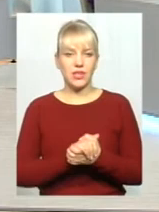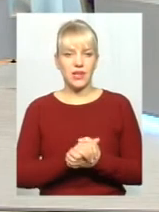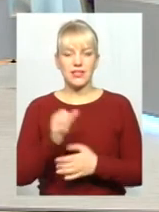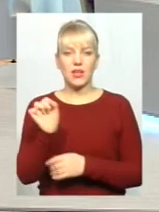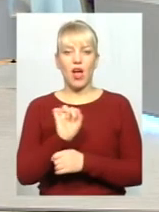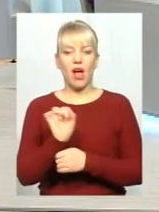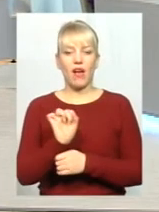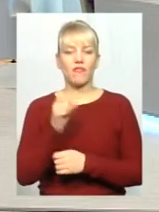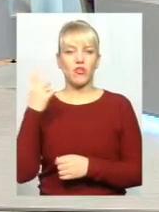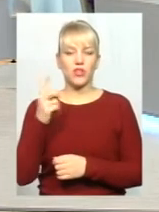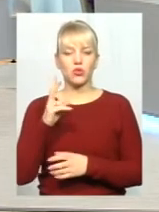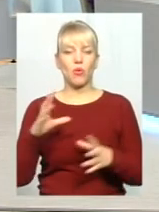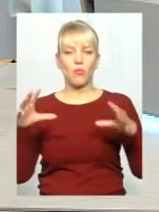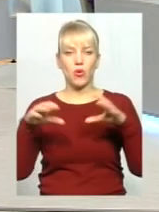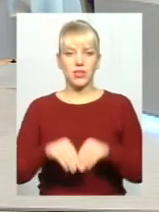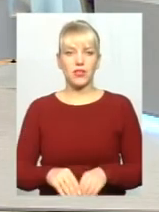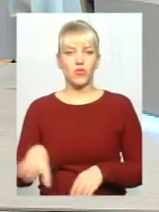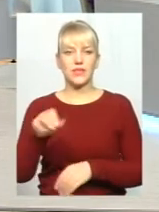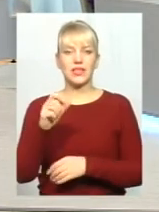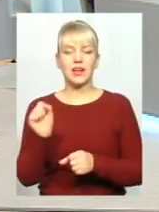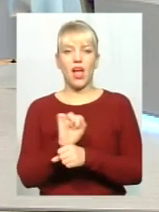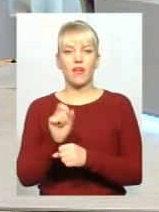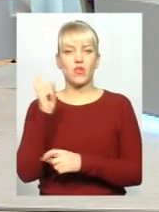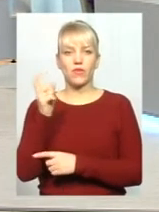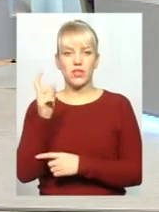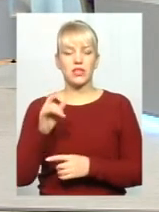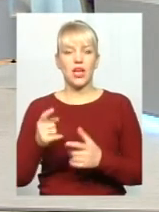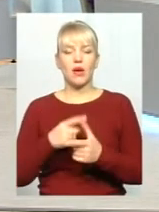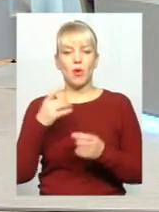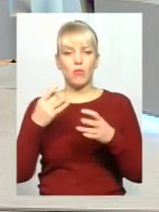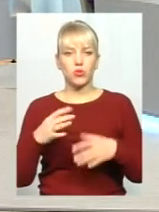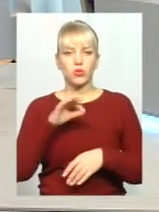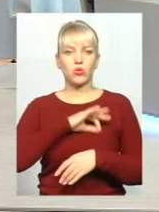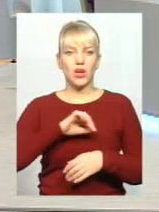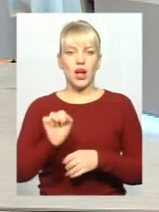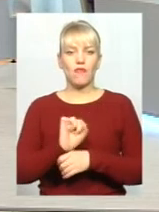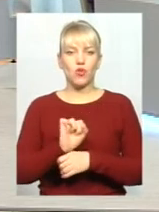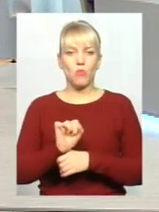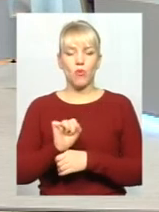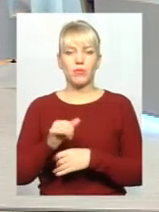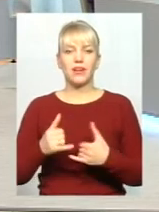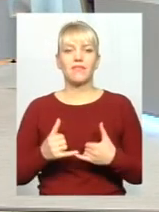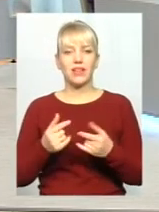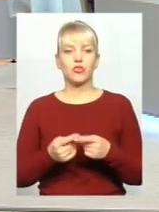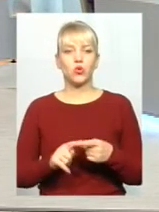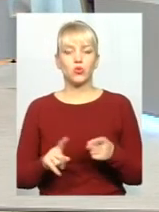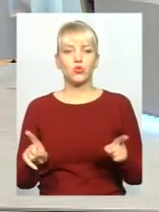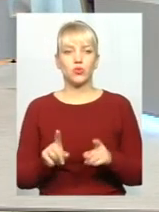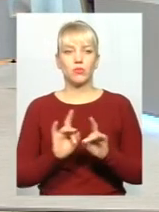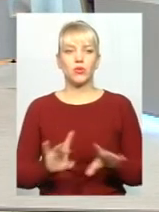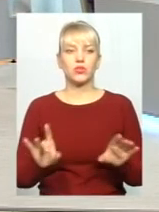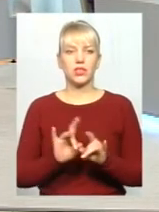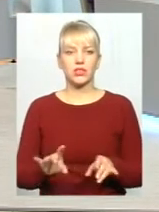всіх автовласників чи просто користувачів автомобілів, для того, щоб роз